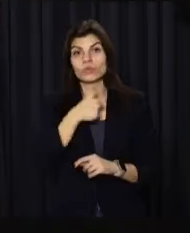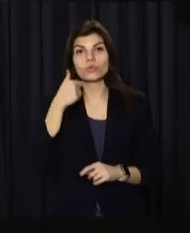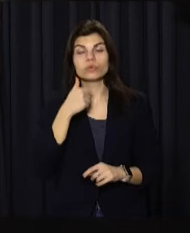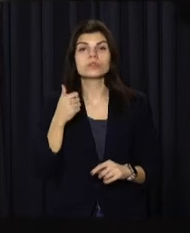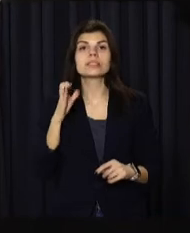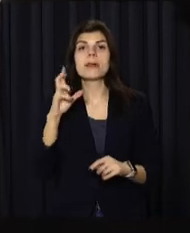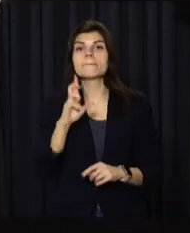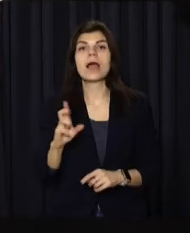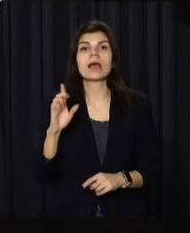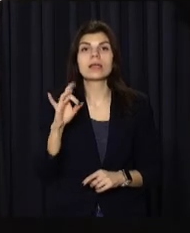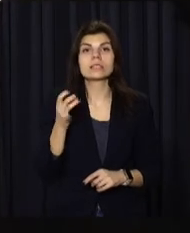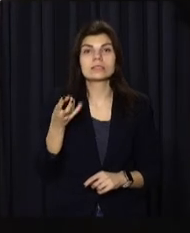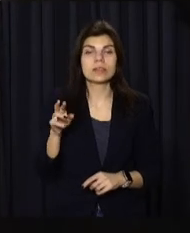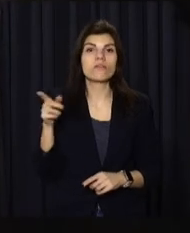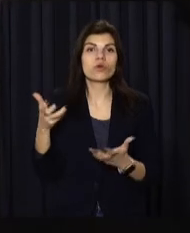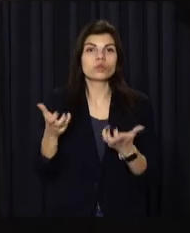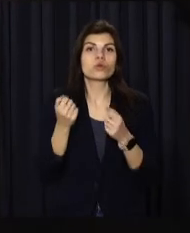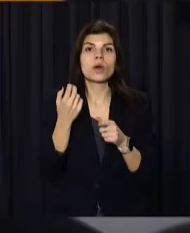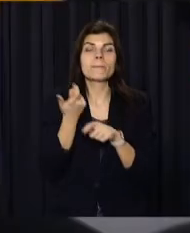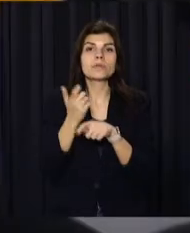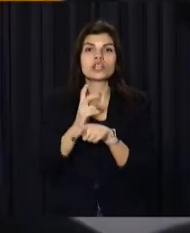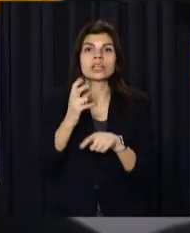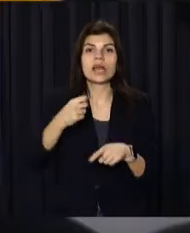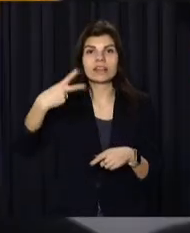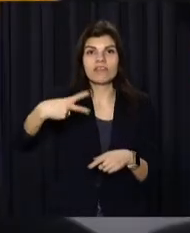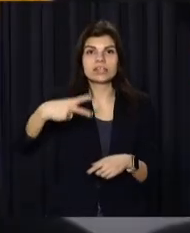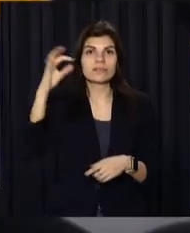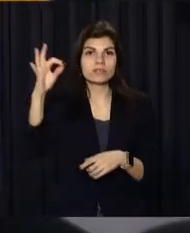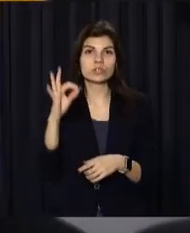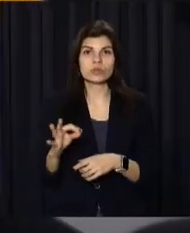з березня вони отримуватимуть більше на 20%.